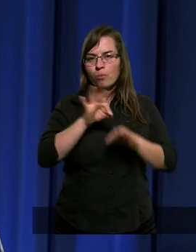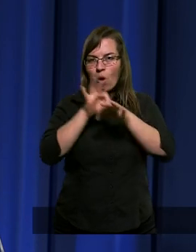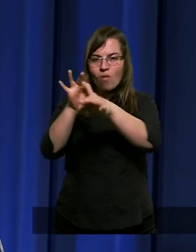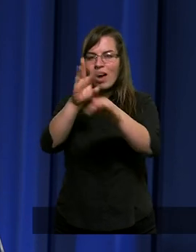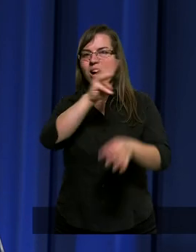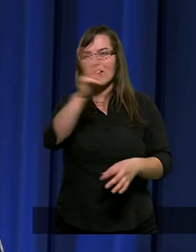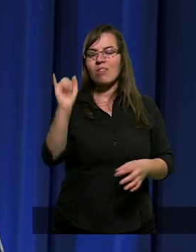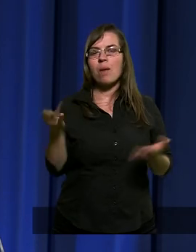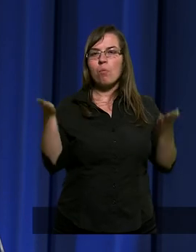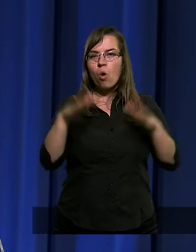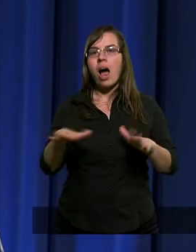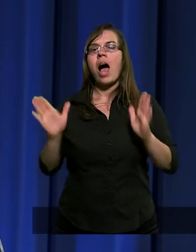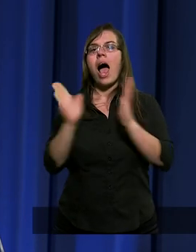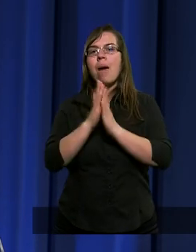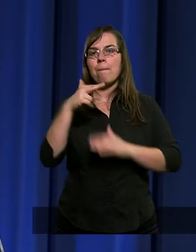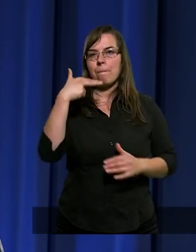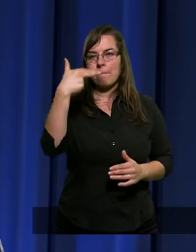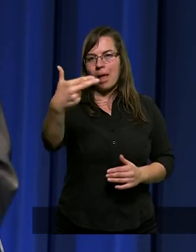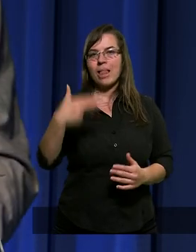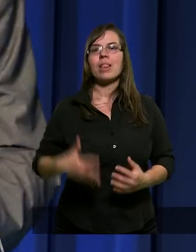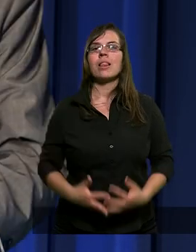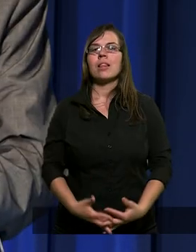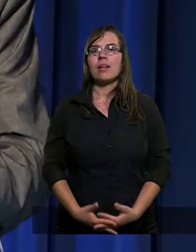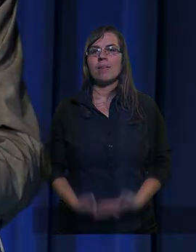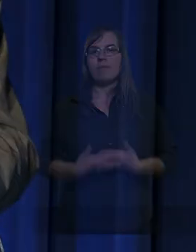prowadzi i błogosławi. Amen.